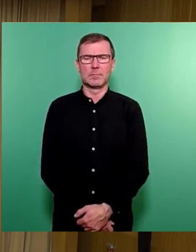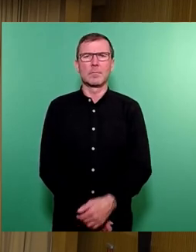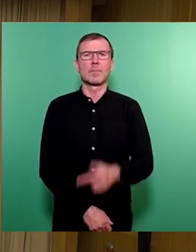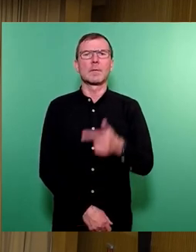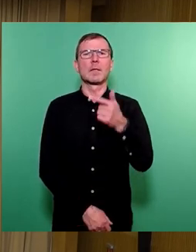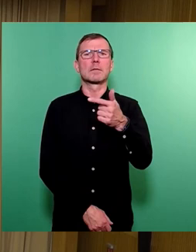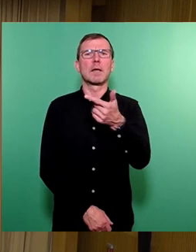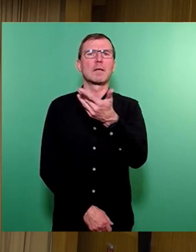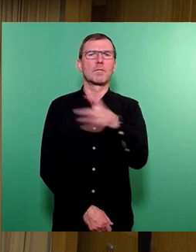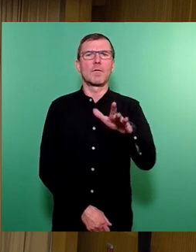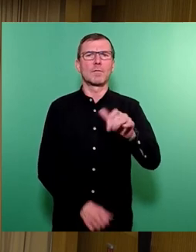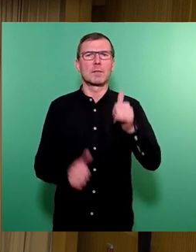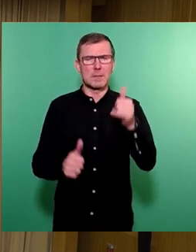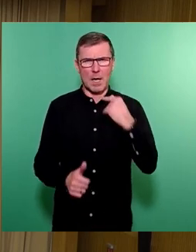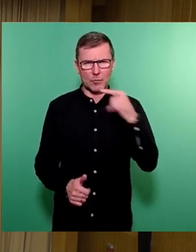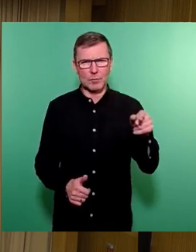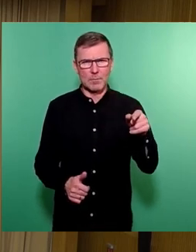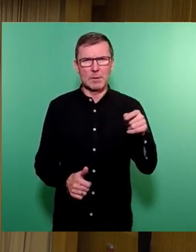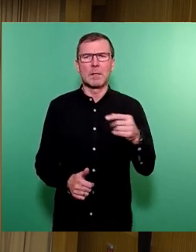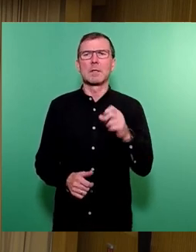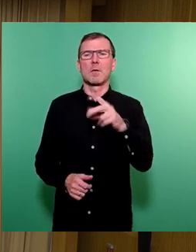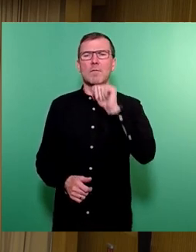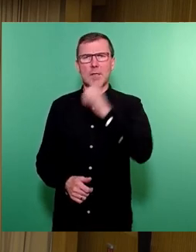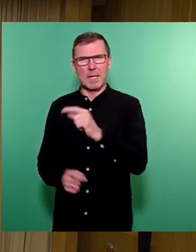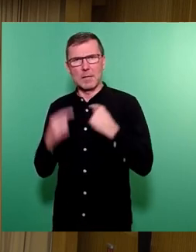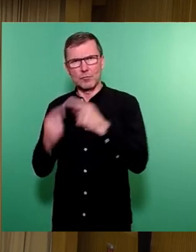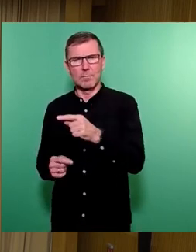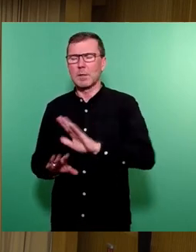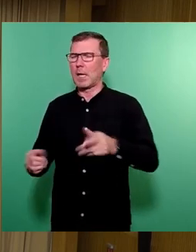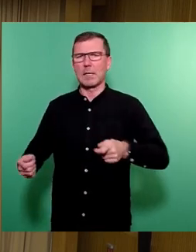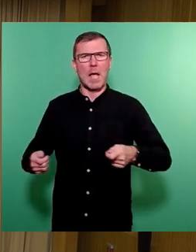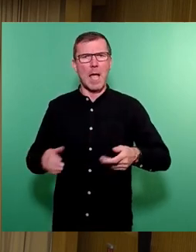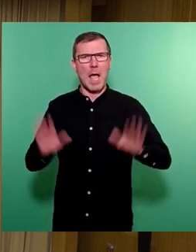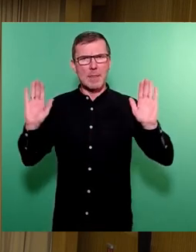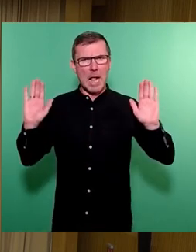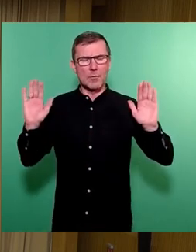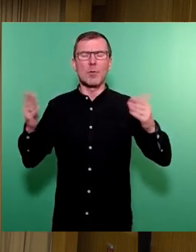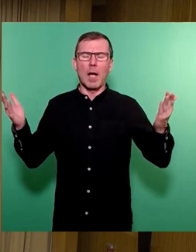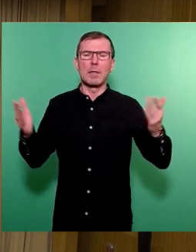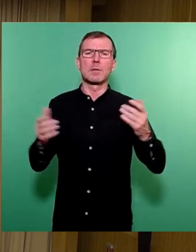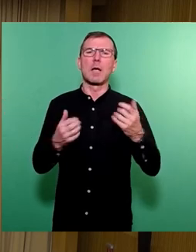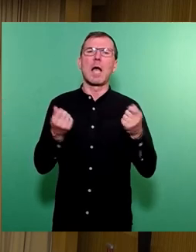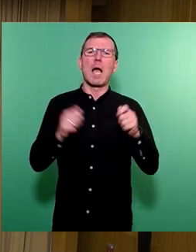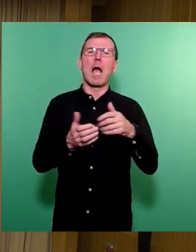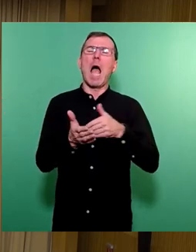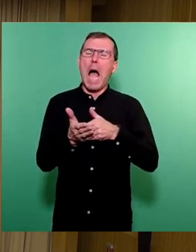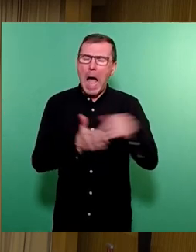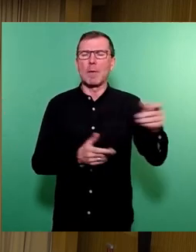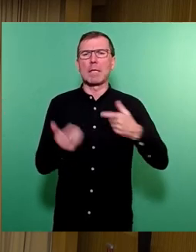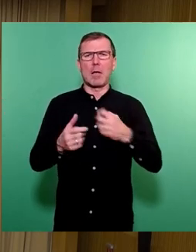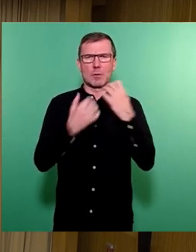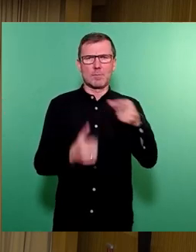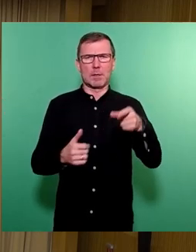52 Ja stimmen, 12 Nein stimmen. Keine Enthaltung. Damit ist der federführende ablehnende Ausschussbericht